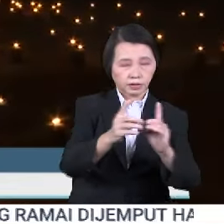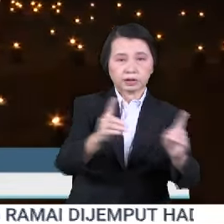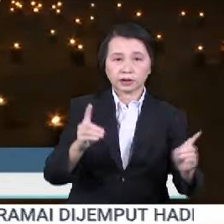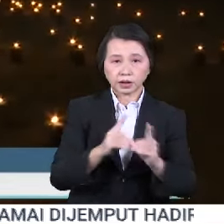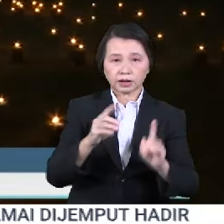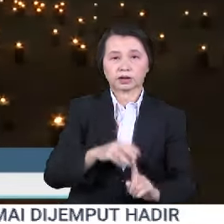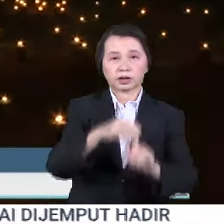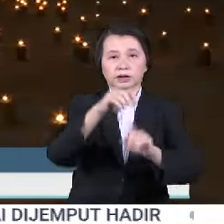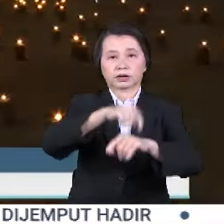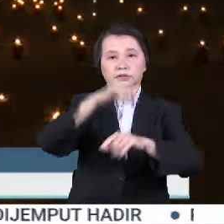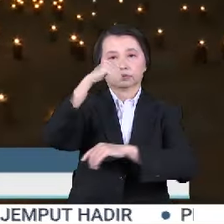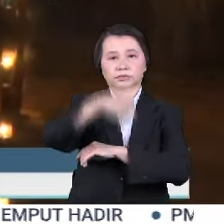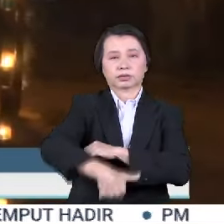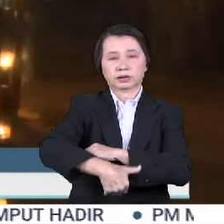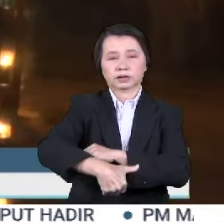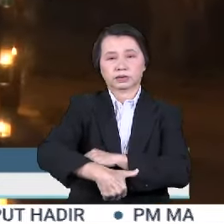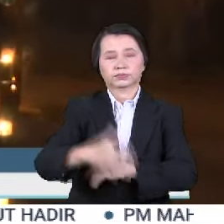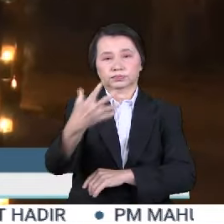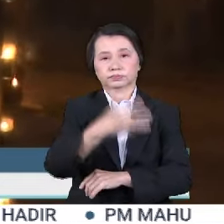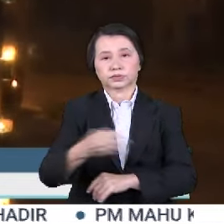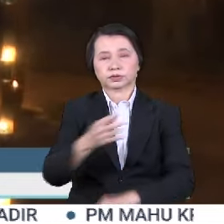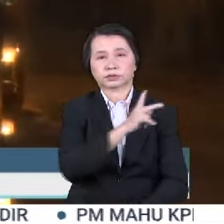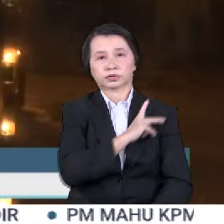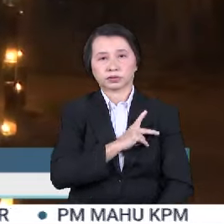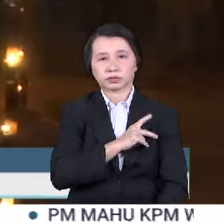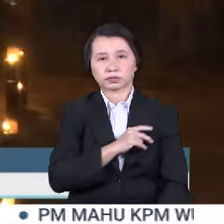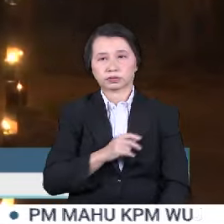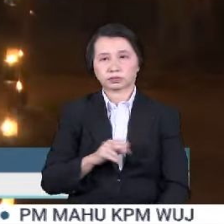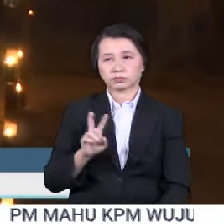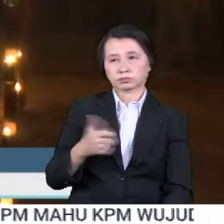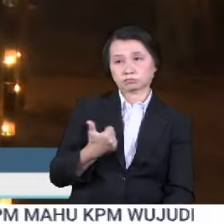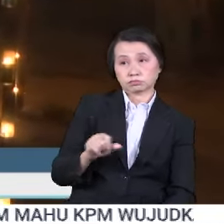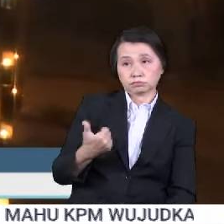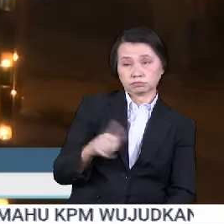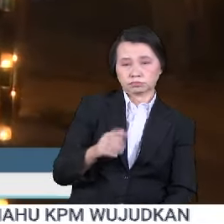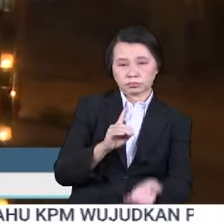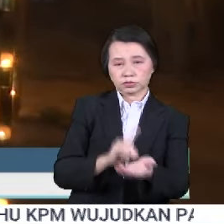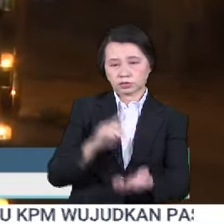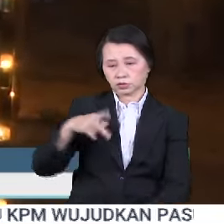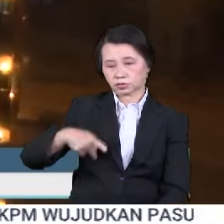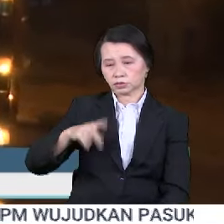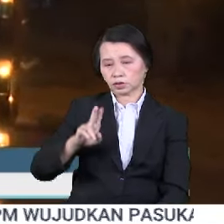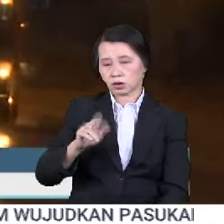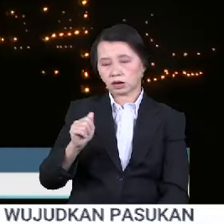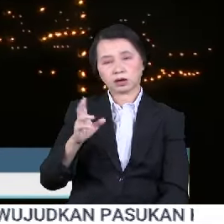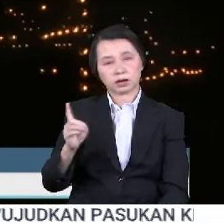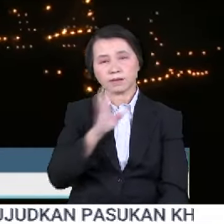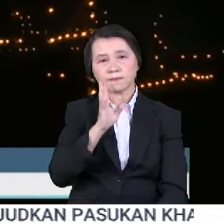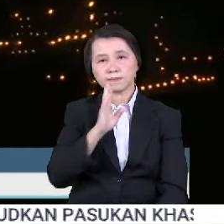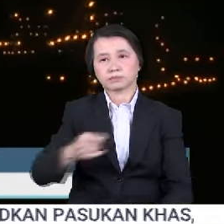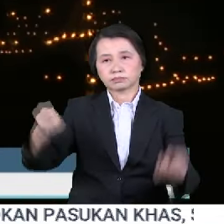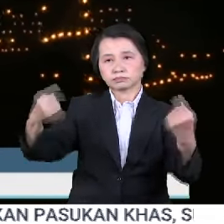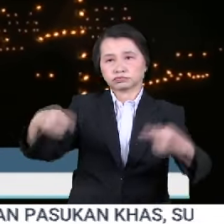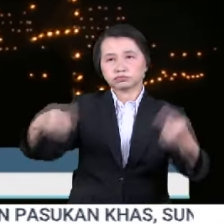terutama pada waktu malam. Sementara itu, ketua juri pertandingan itu, Dr. Muhammad Puat Bebit berkata, pertandingan